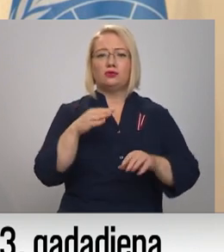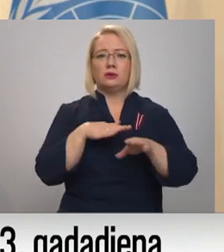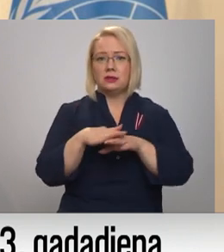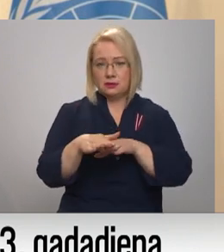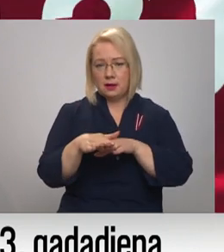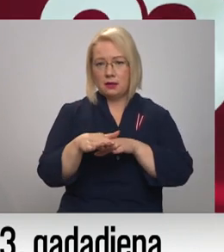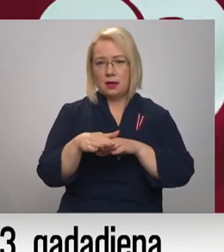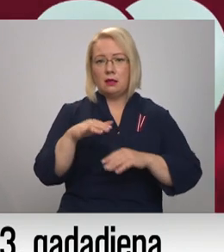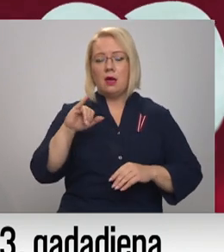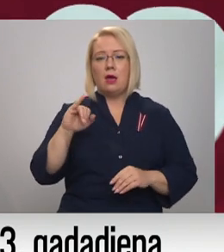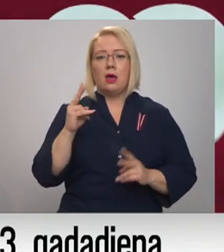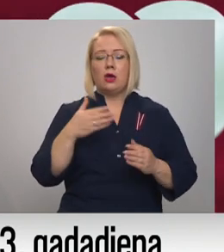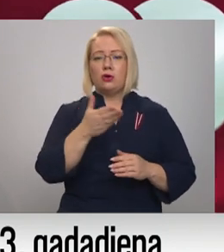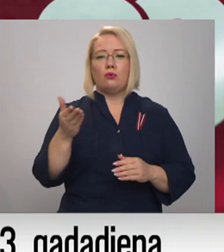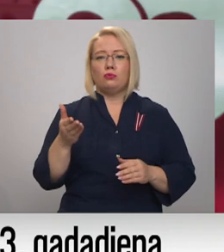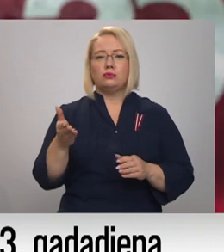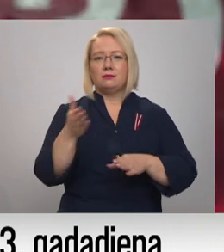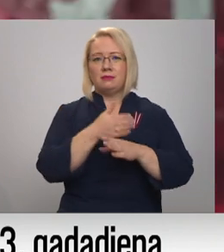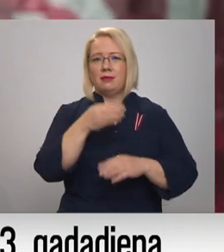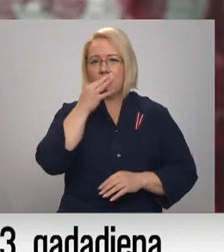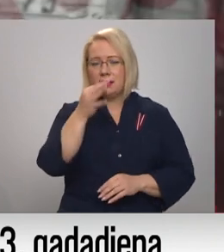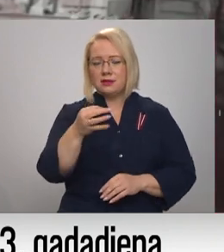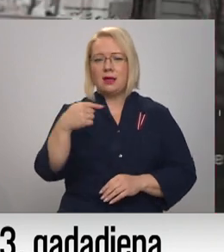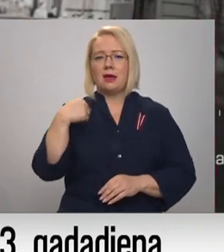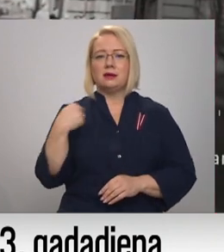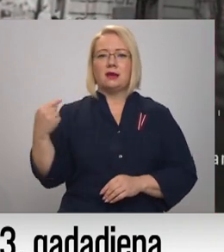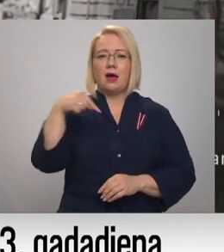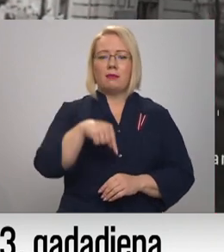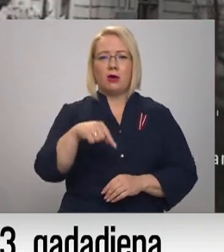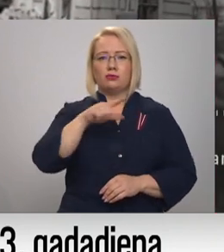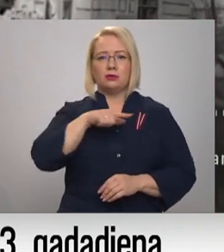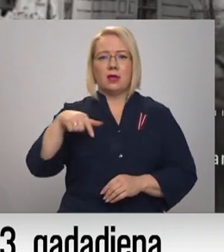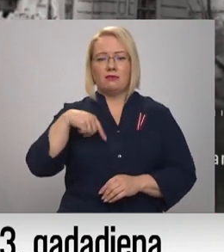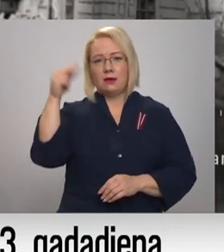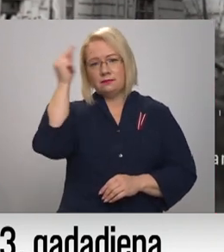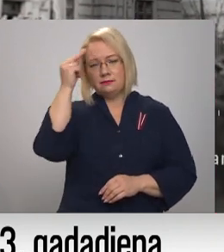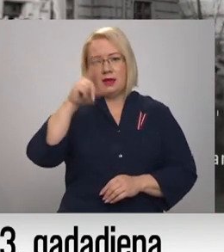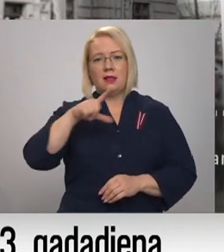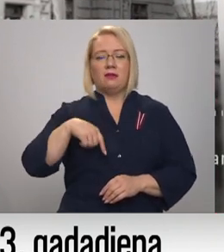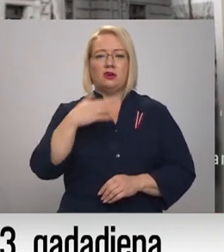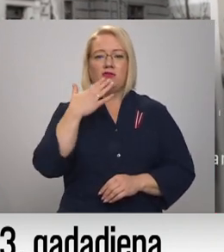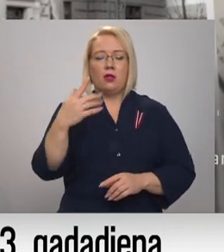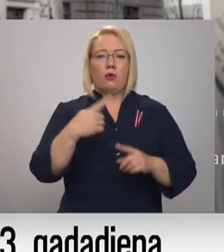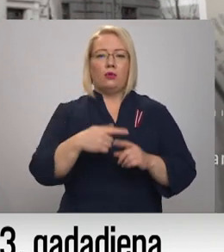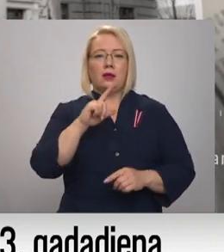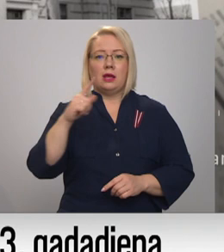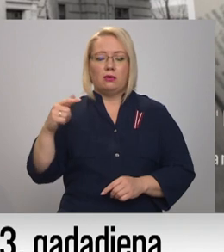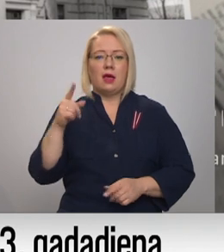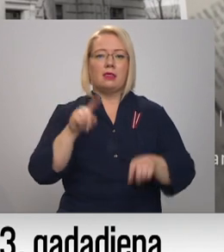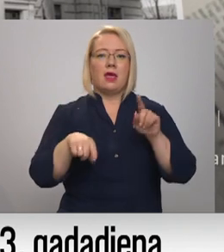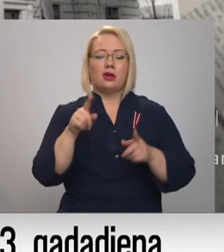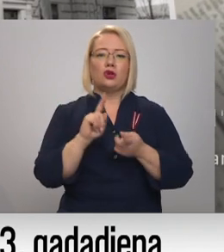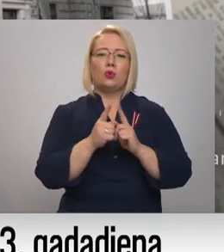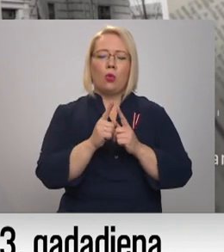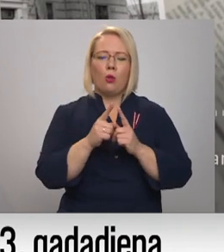Un, jā, kā jūs minējāt, es atbraucu uz Latvijas studietu Latviešu valodu un literatūru. Daži man tulkojumi tomēr